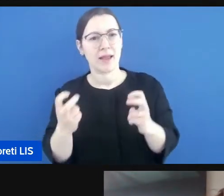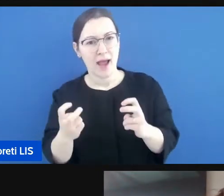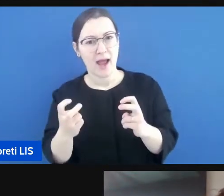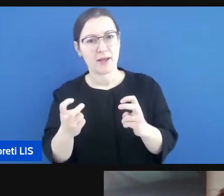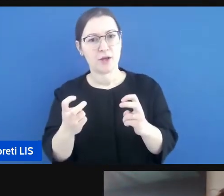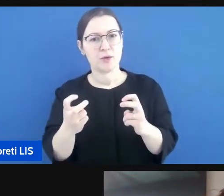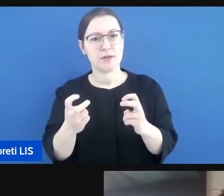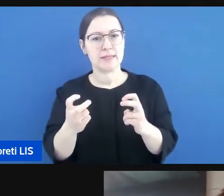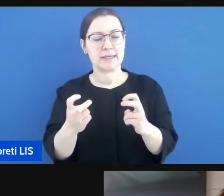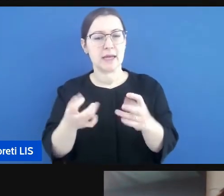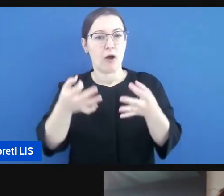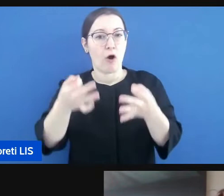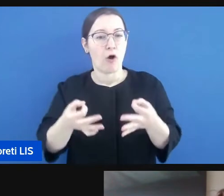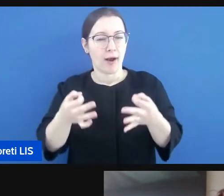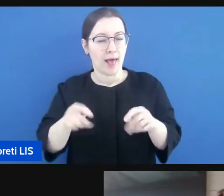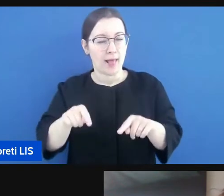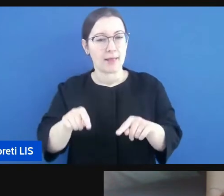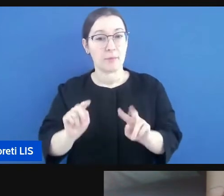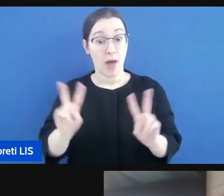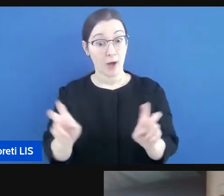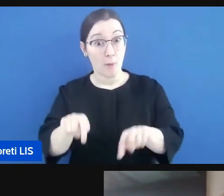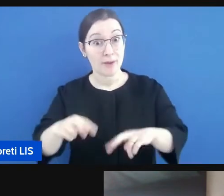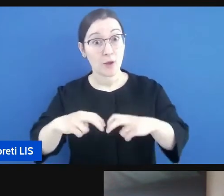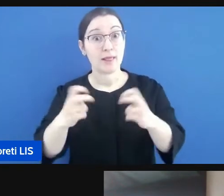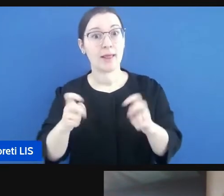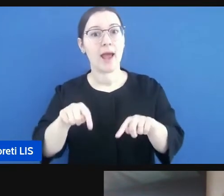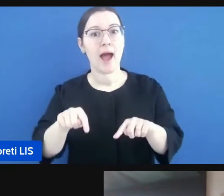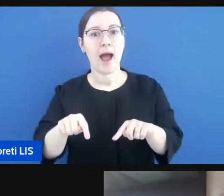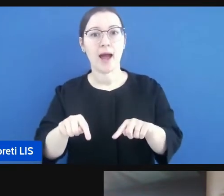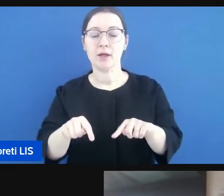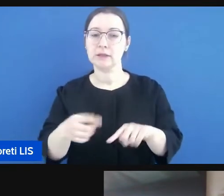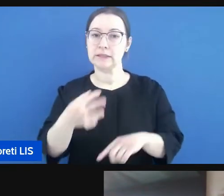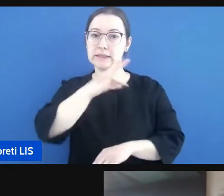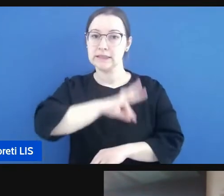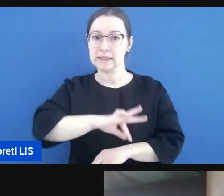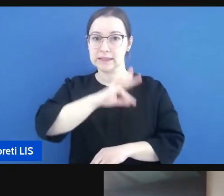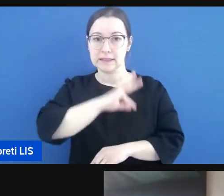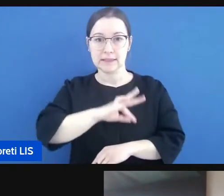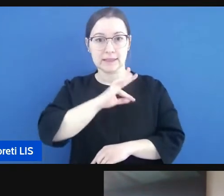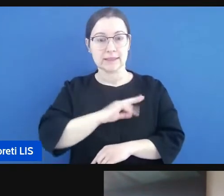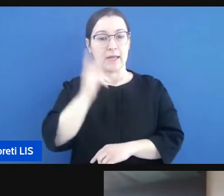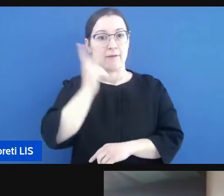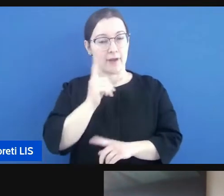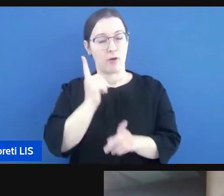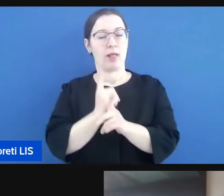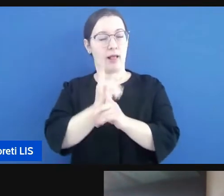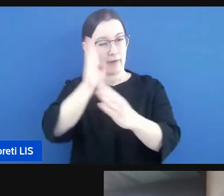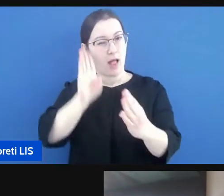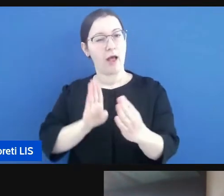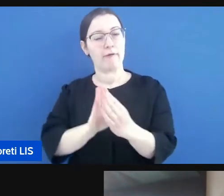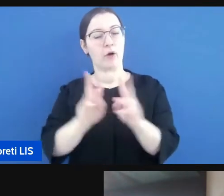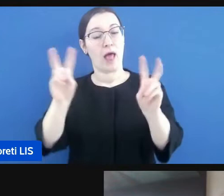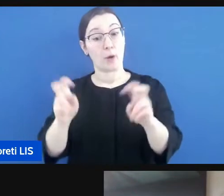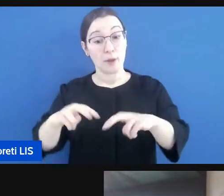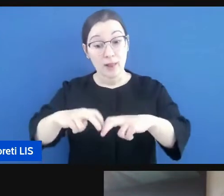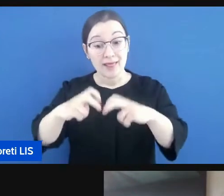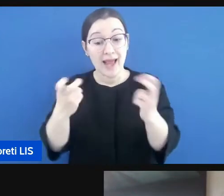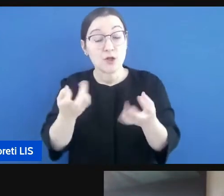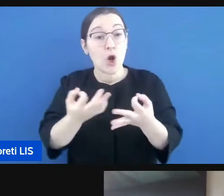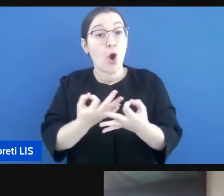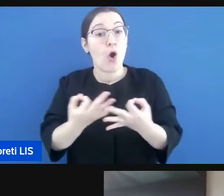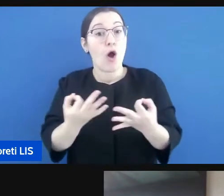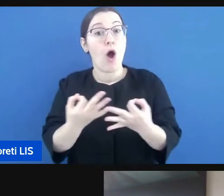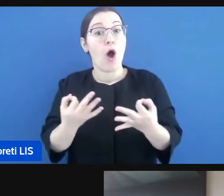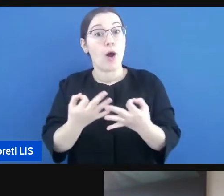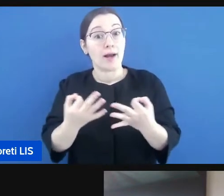un tema interessante e assolutamente da affrontare perché la diagnosi corretta è